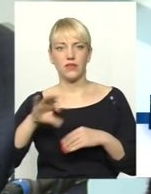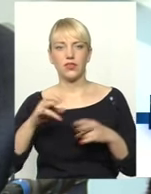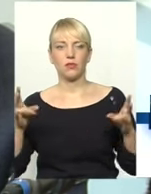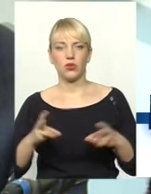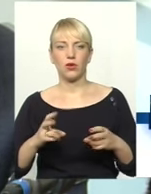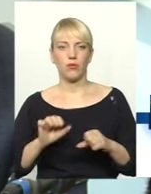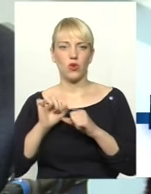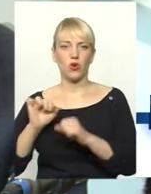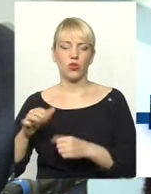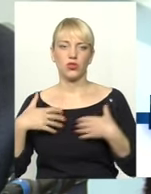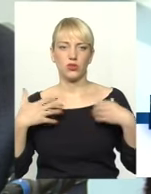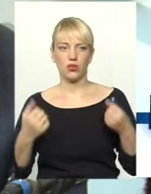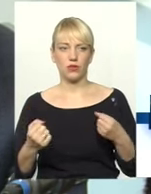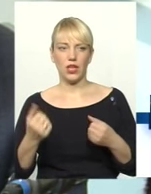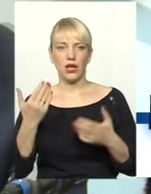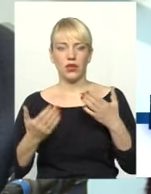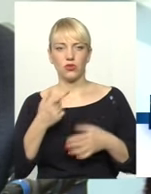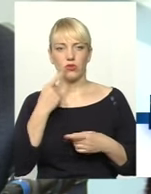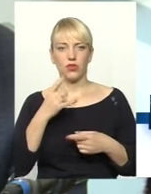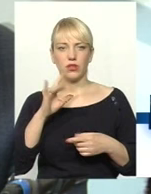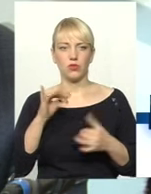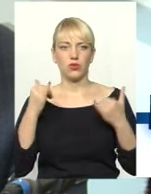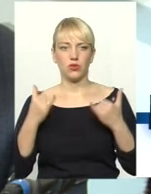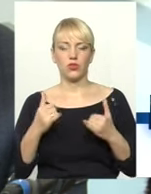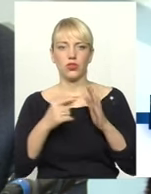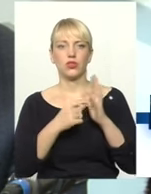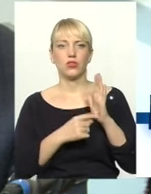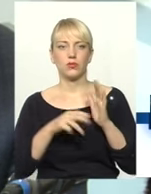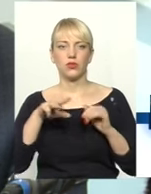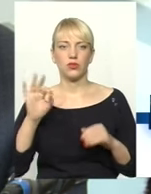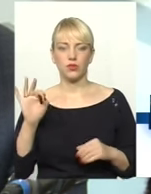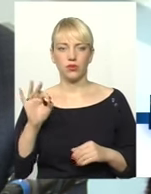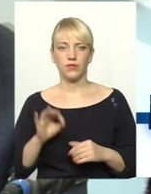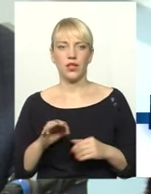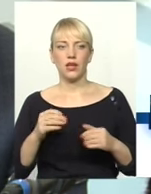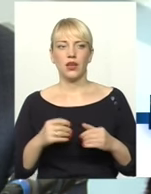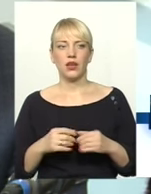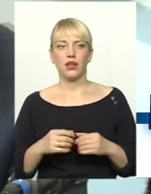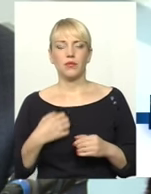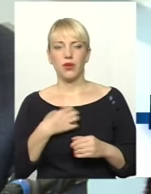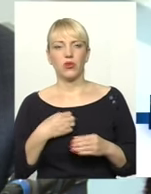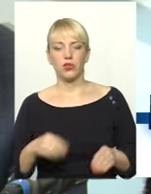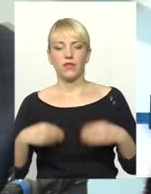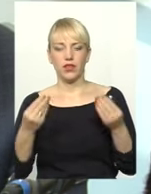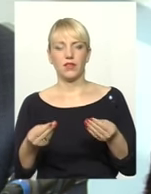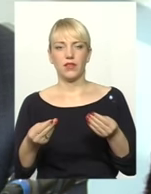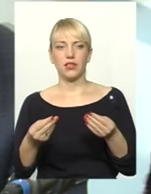охороні здоров'я. Якщо говорити про сьогоднішній розподіл, то прерогатива надавалася